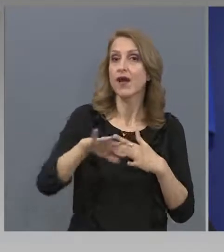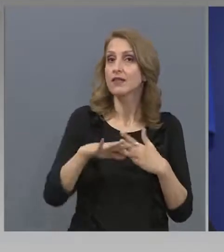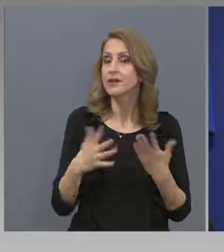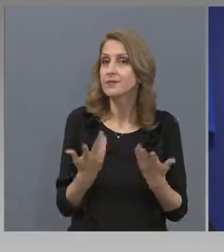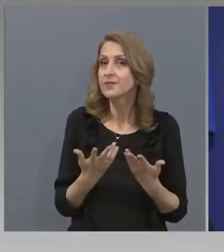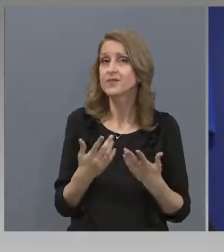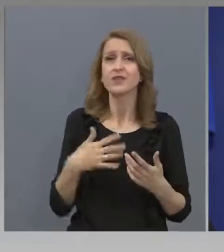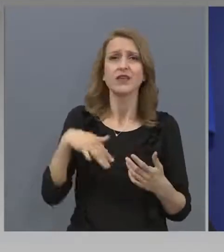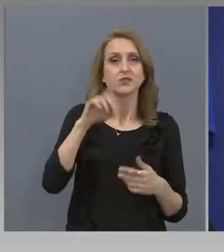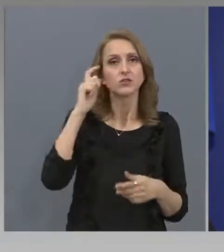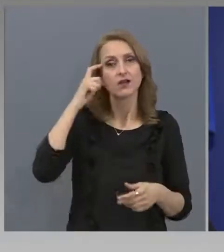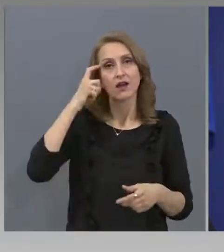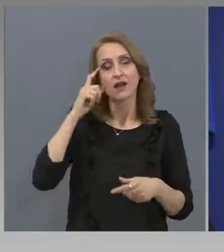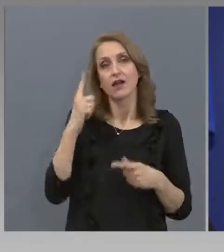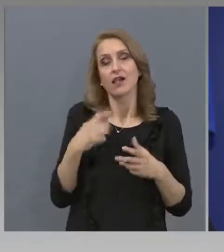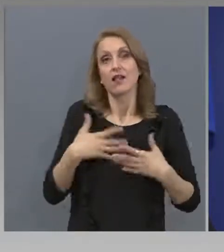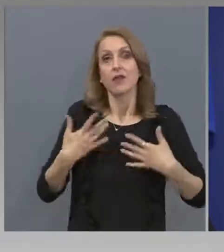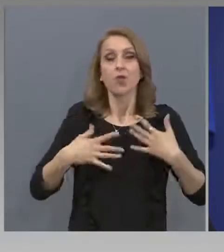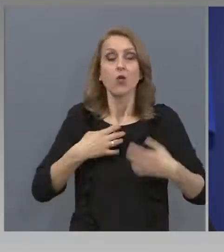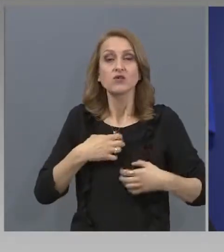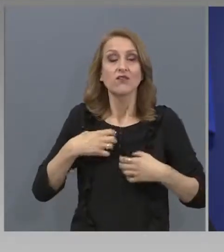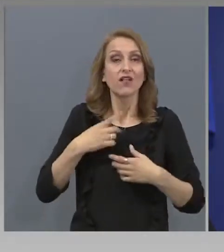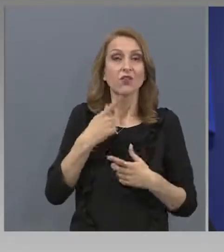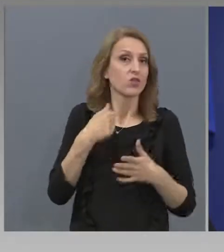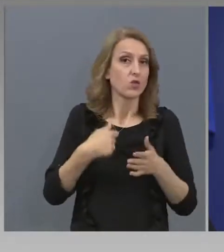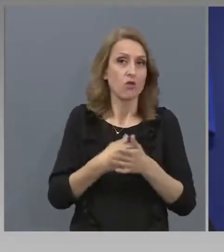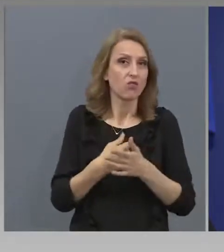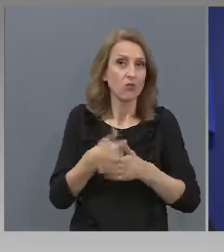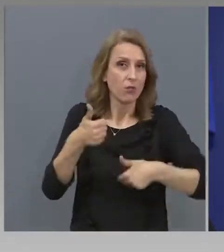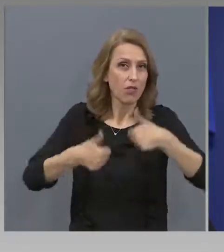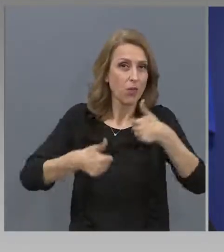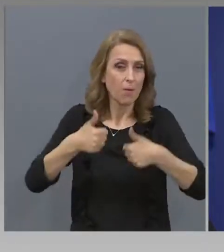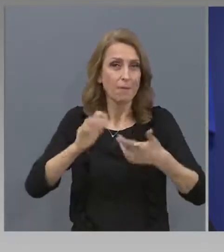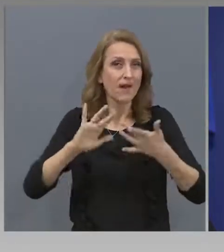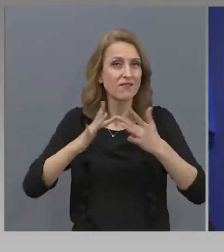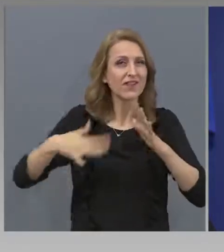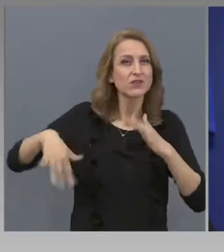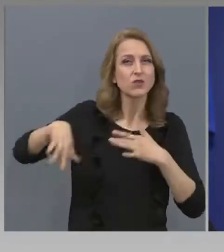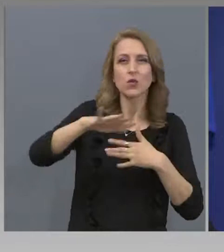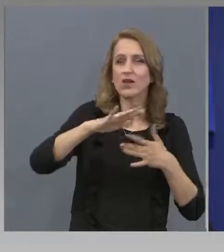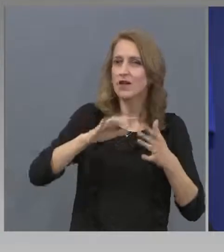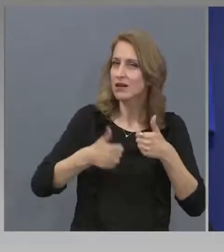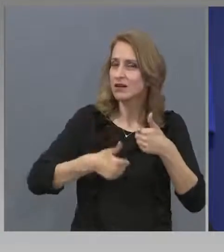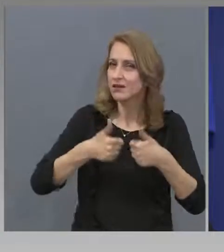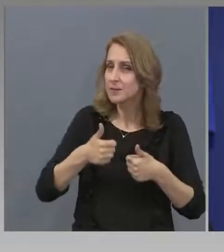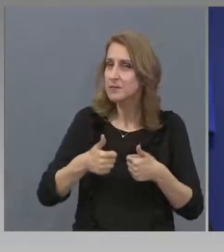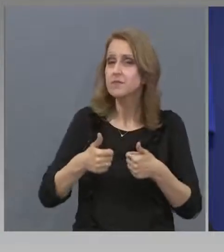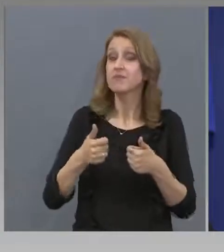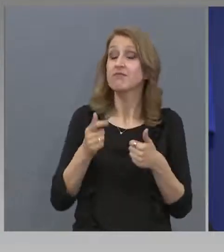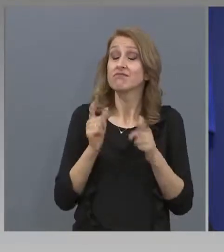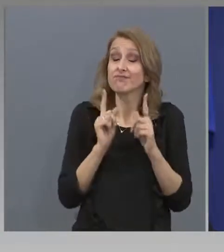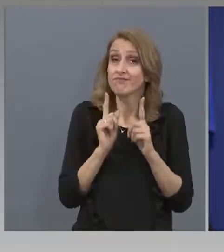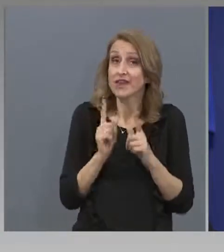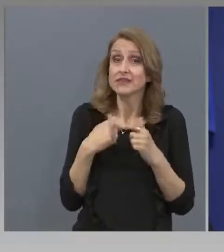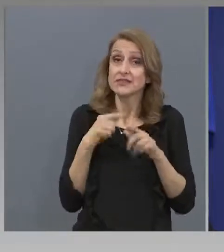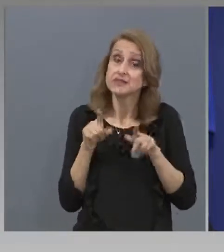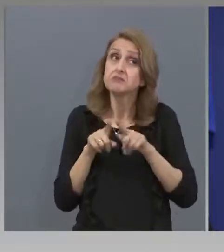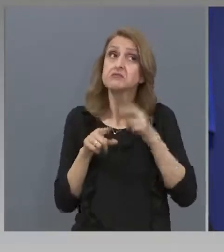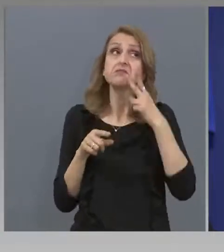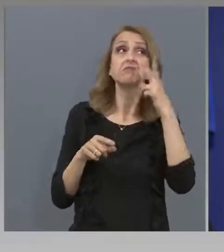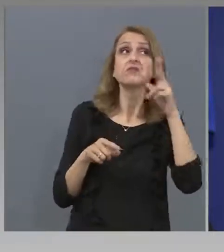възстановяването на футболното първенство. Но, по този въпрос сме се разбрали, да предприемем аналогични мерки на тези, които се предприемат в